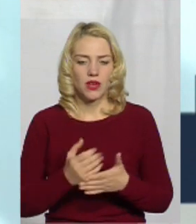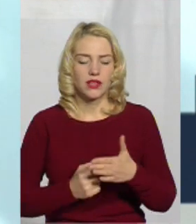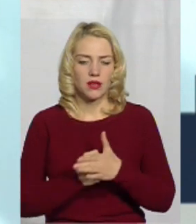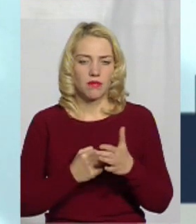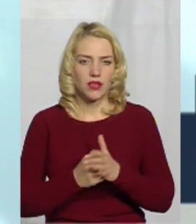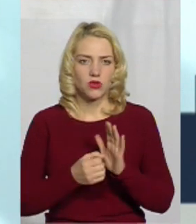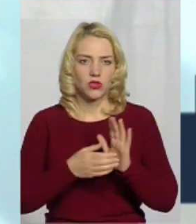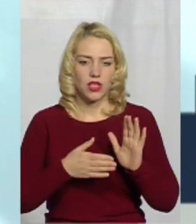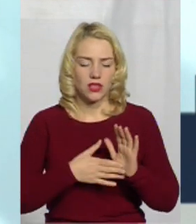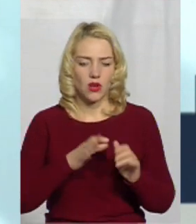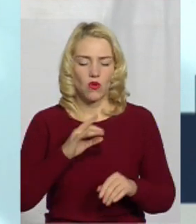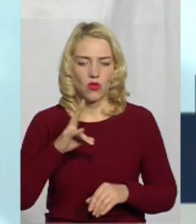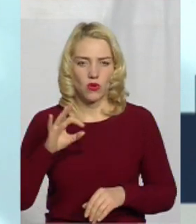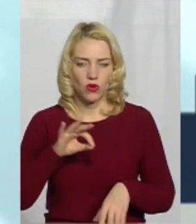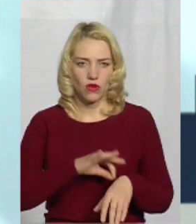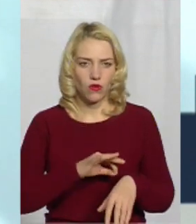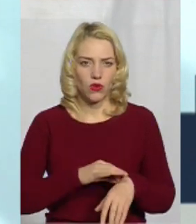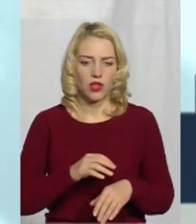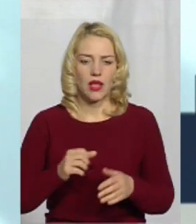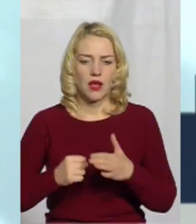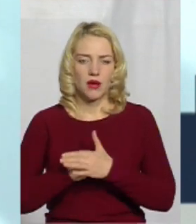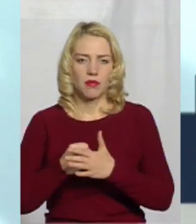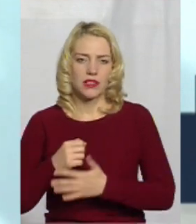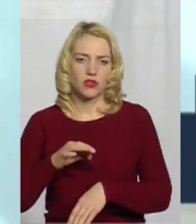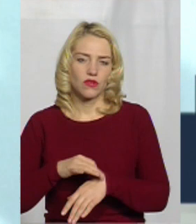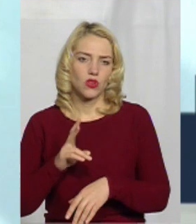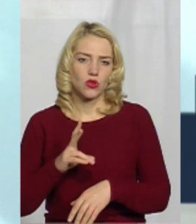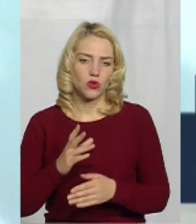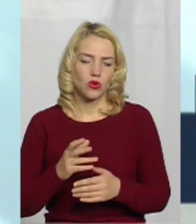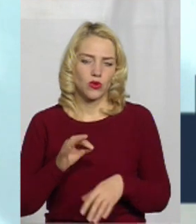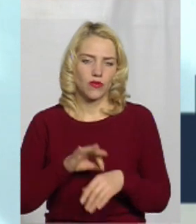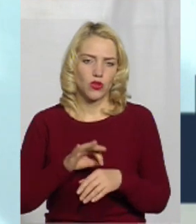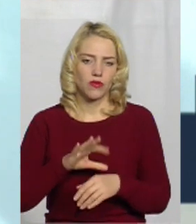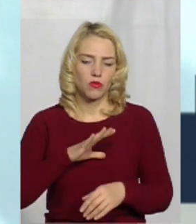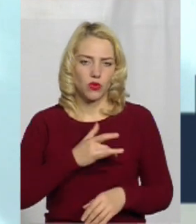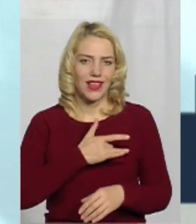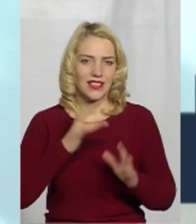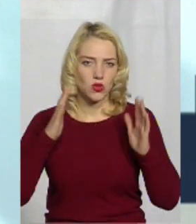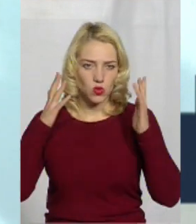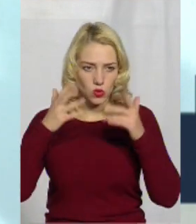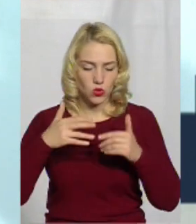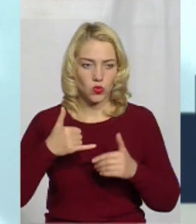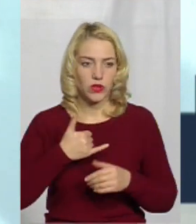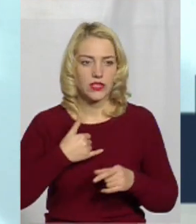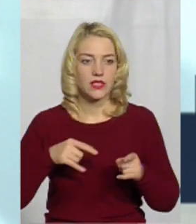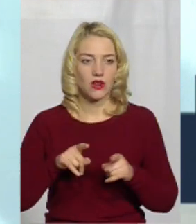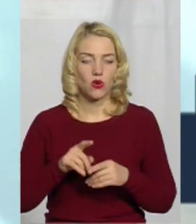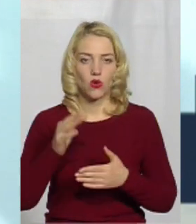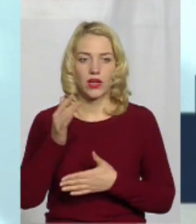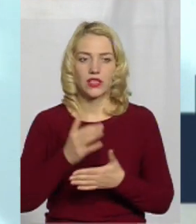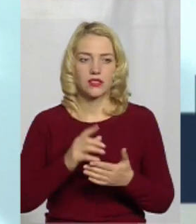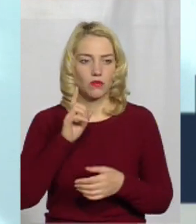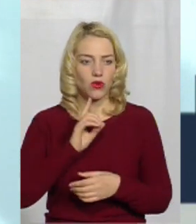онкологічних хворих, базу даних хворих, які перенесли інсульт, ну і тому подібне. Такого реєстру у нас поки що